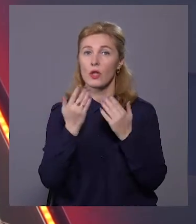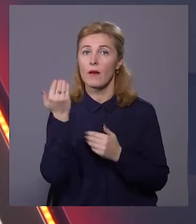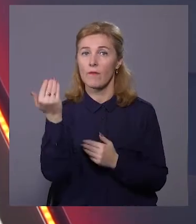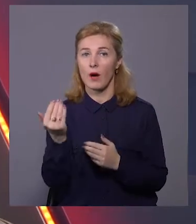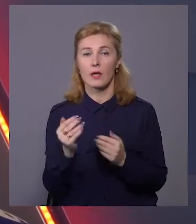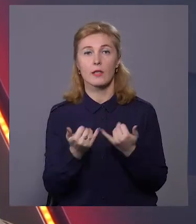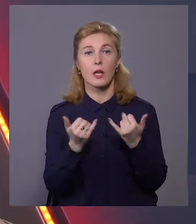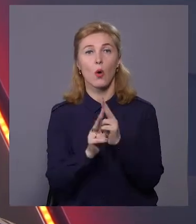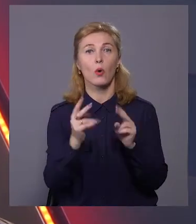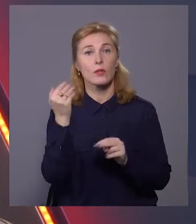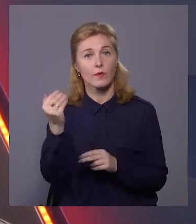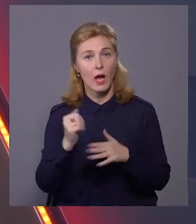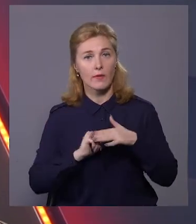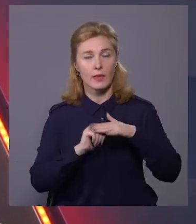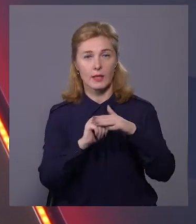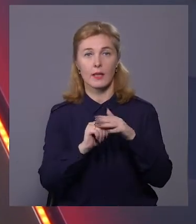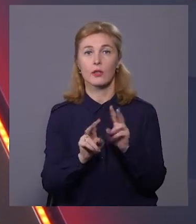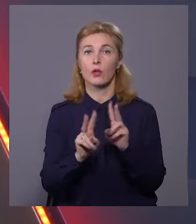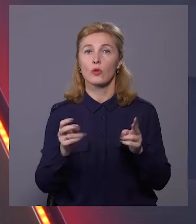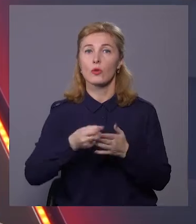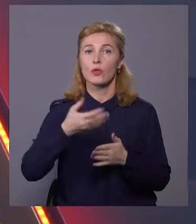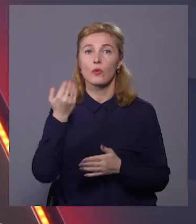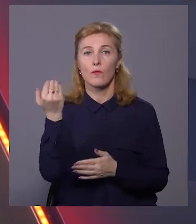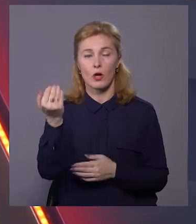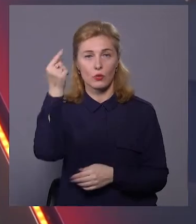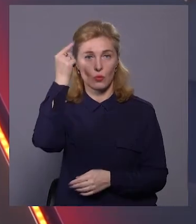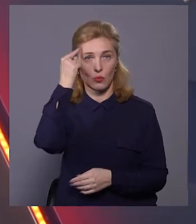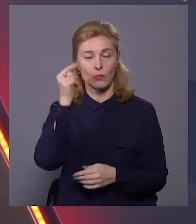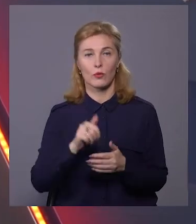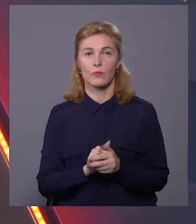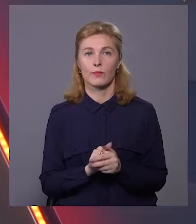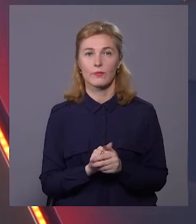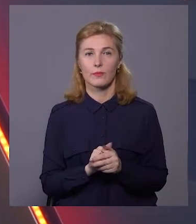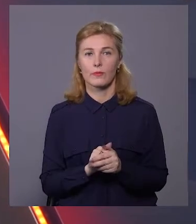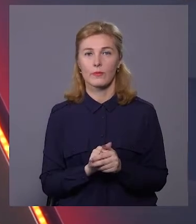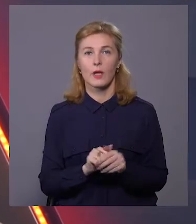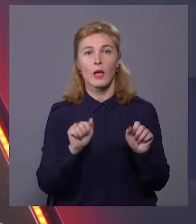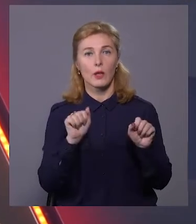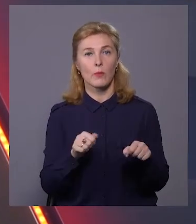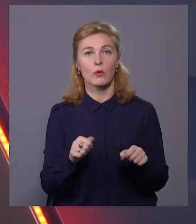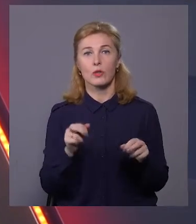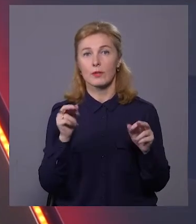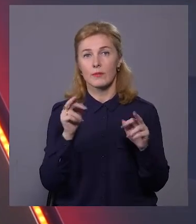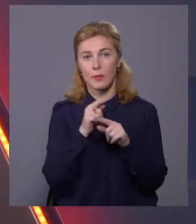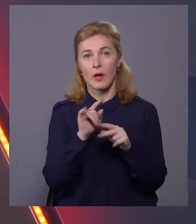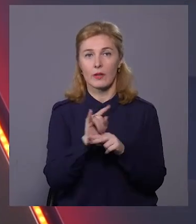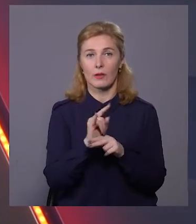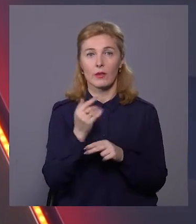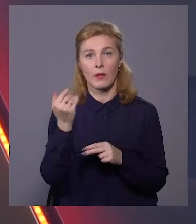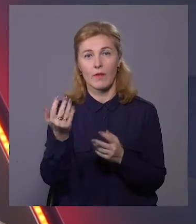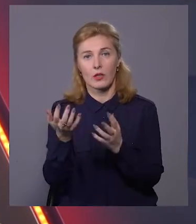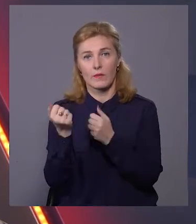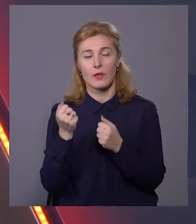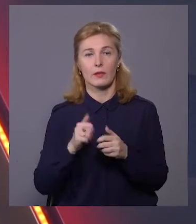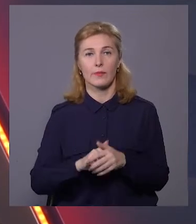для когось ви є авторитетом, хтось цінує вашу думку і може неправдиву інформацію взяти саме на вашій